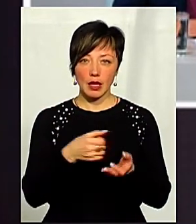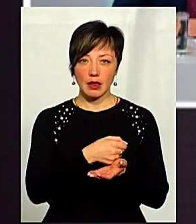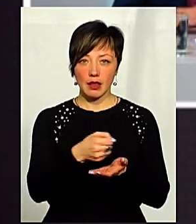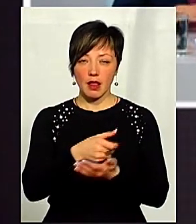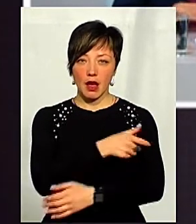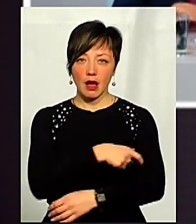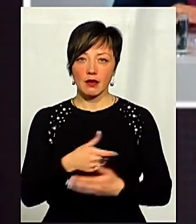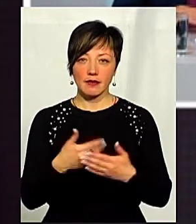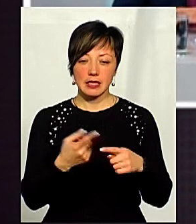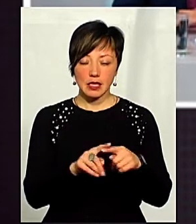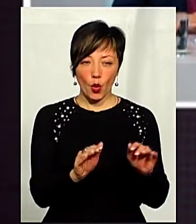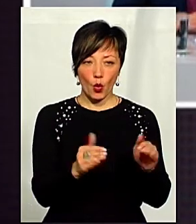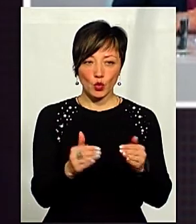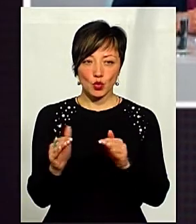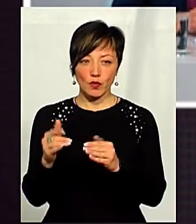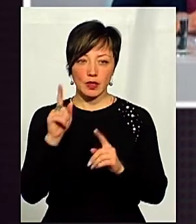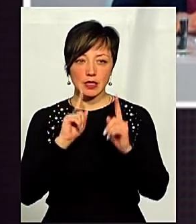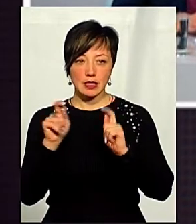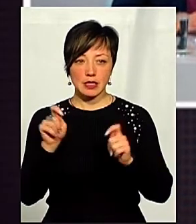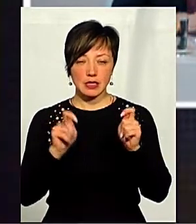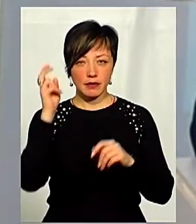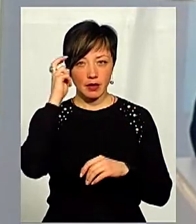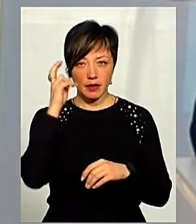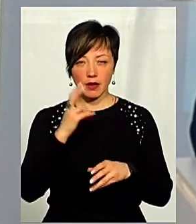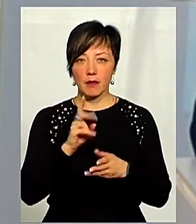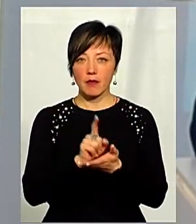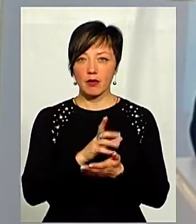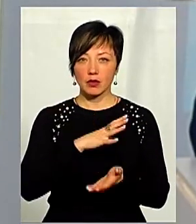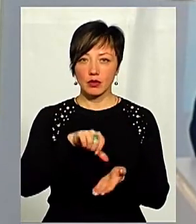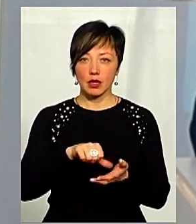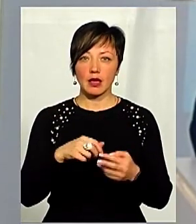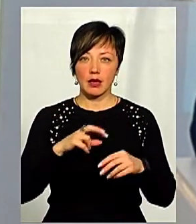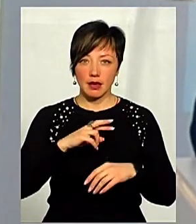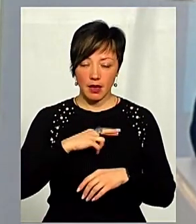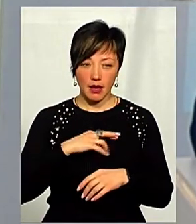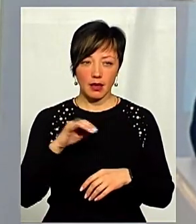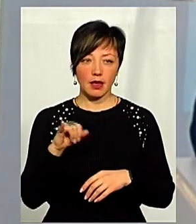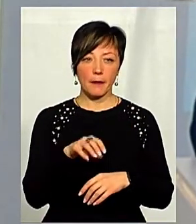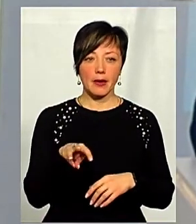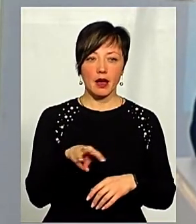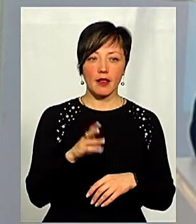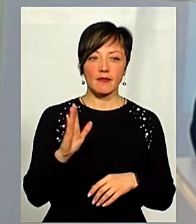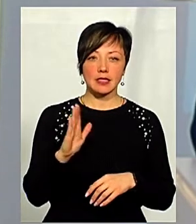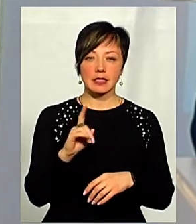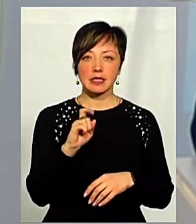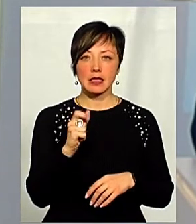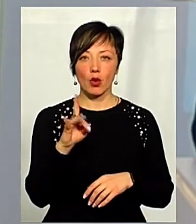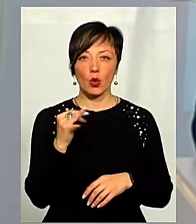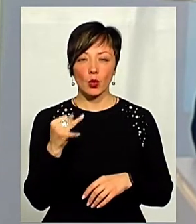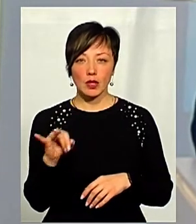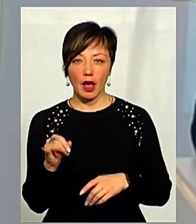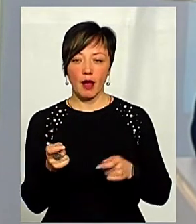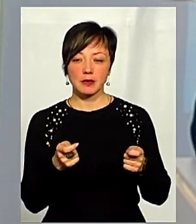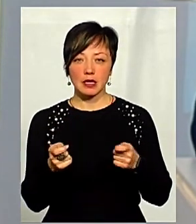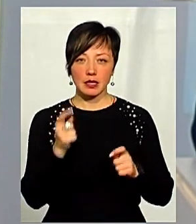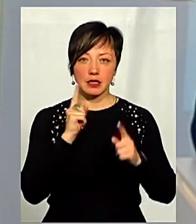делегатів вже від цих кущових з'їздів в Києві, де мав брати участь я і Михайло Васильович Загородній, я від адміністрації,